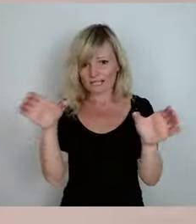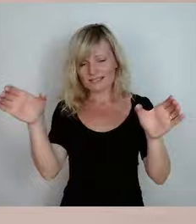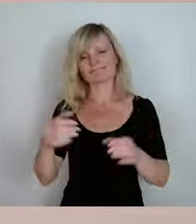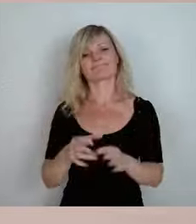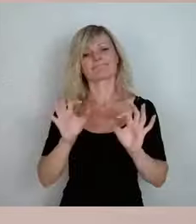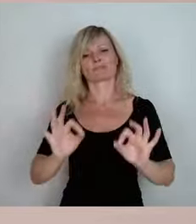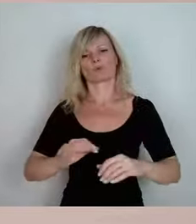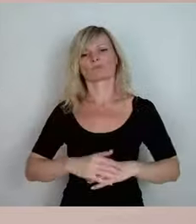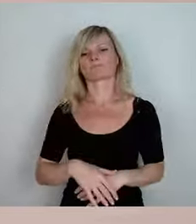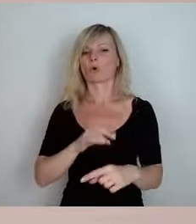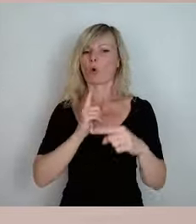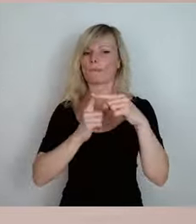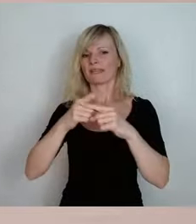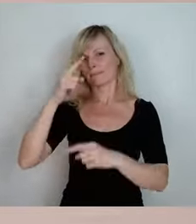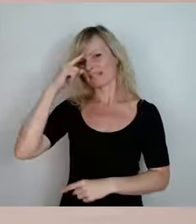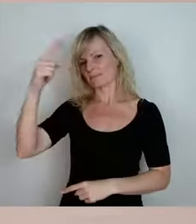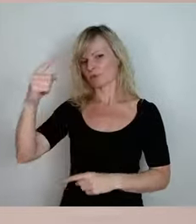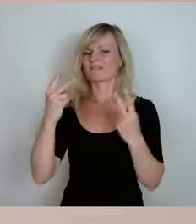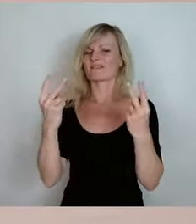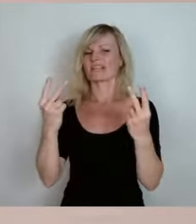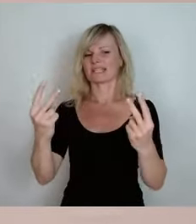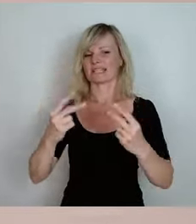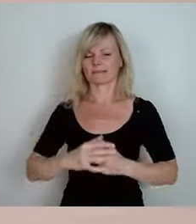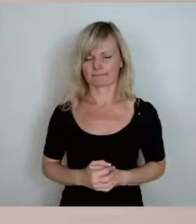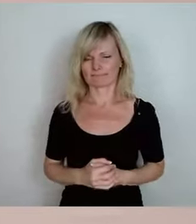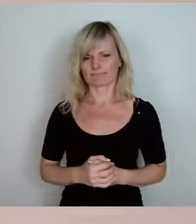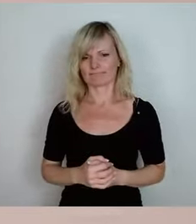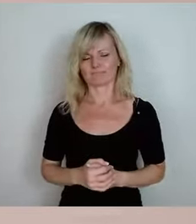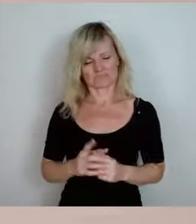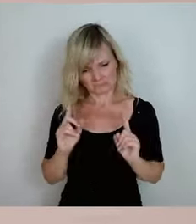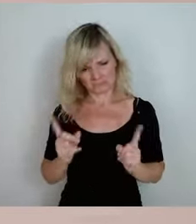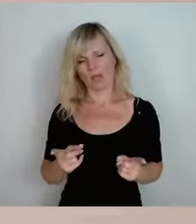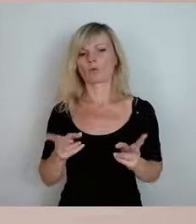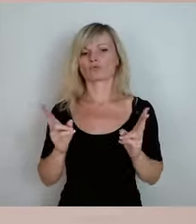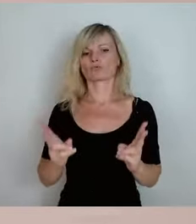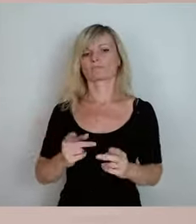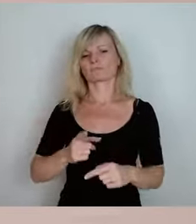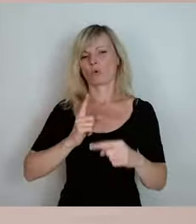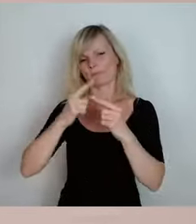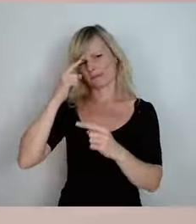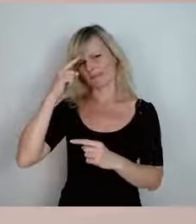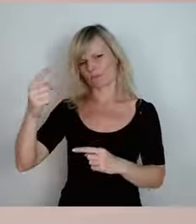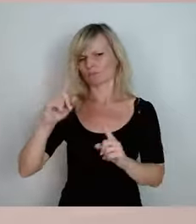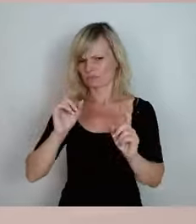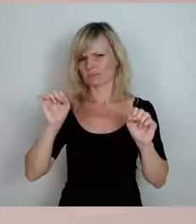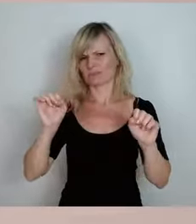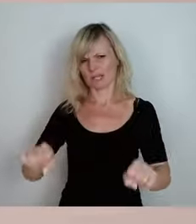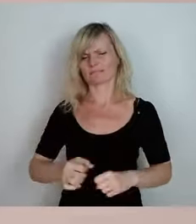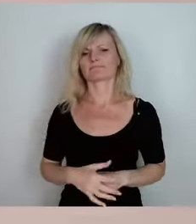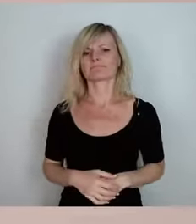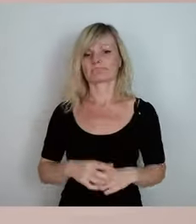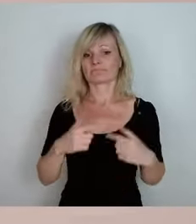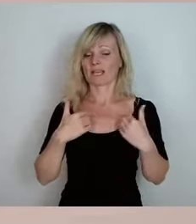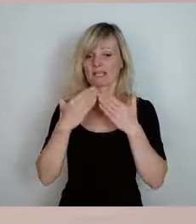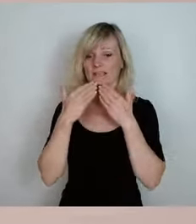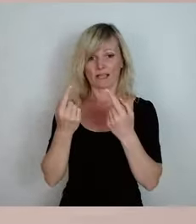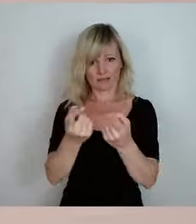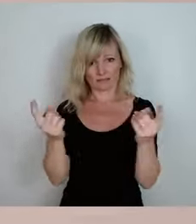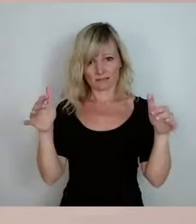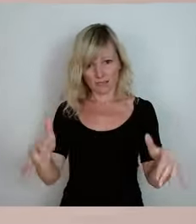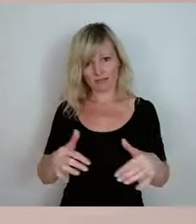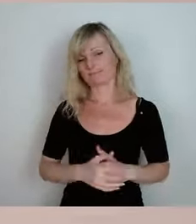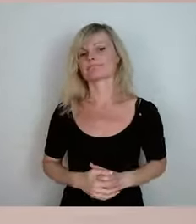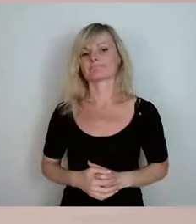Also, Optimismus, denke ich, ist ganz wichtig. Und wir haben allen Grund dazu, bei allen Schwierigkeiten. Herzlichen Dank, dass Sie da waren. Das haben nicht alle